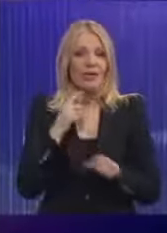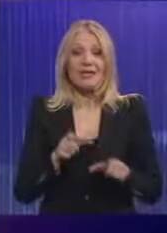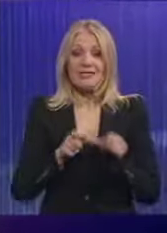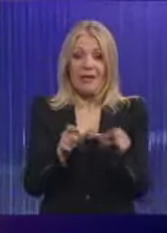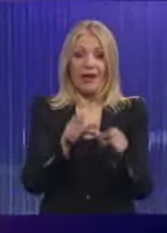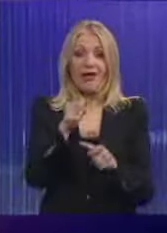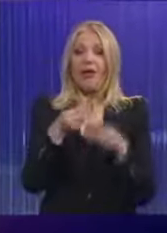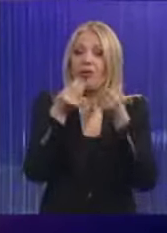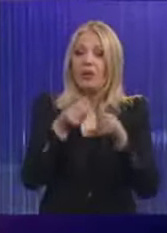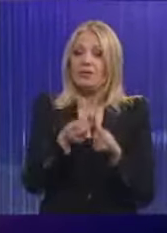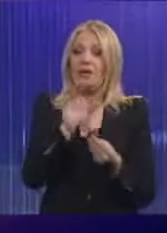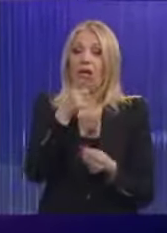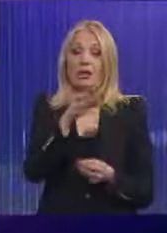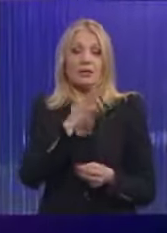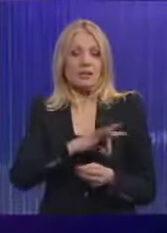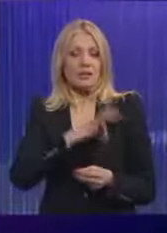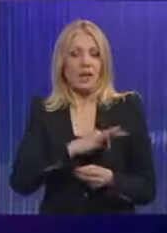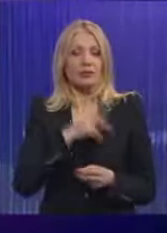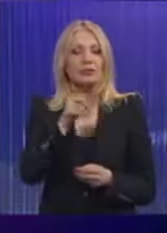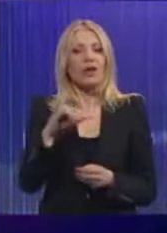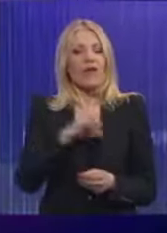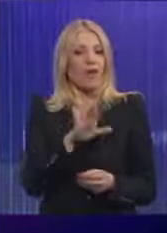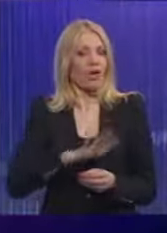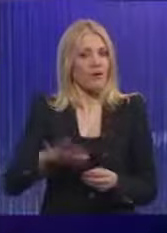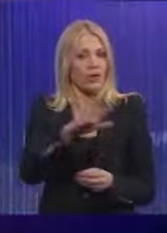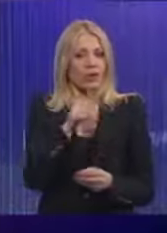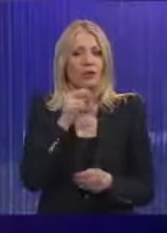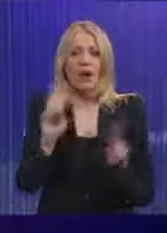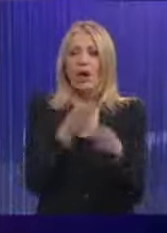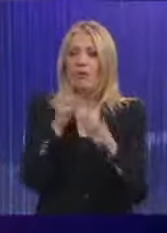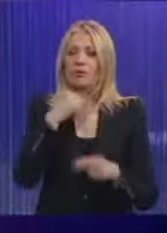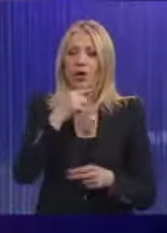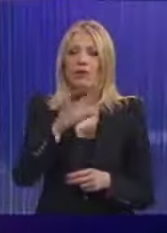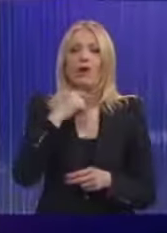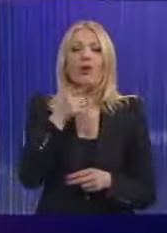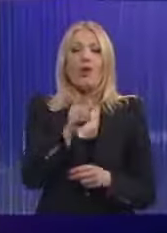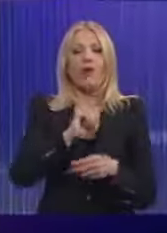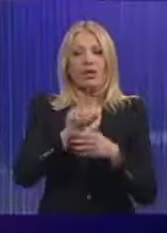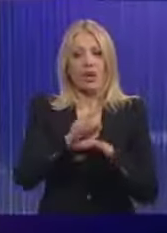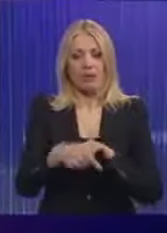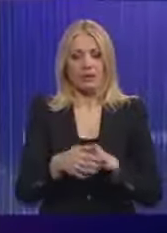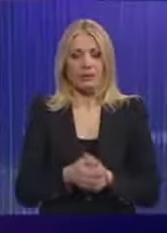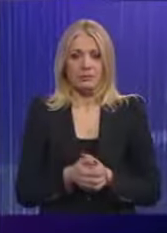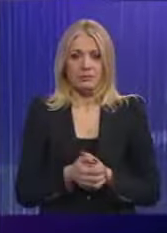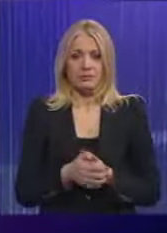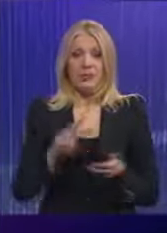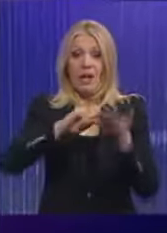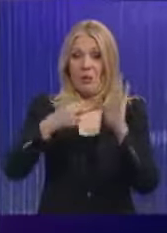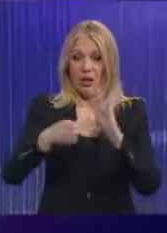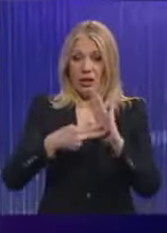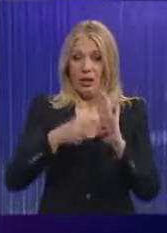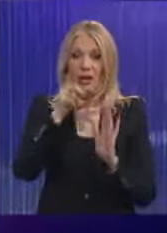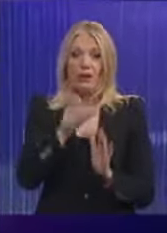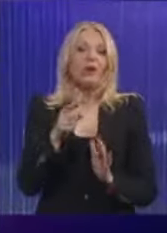je pak objasnio da je zadužen za pokreinu i da također ne može da govori o ovoj temi. Politikolog Duško